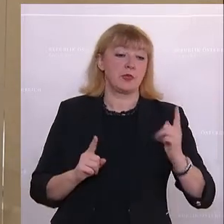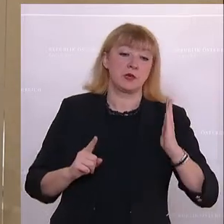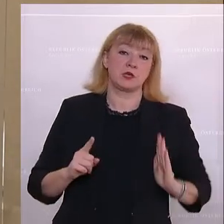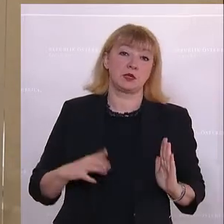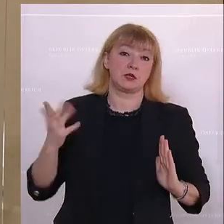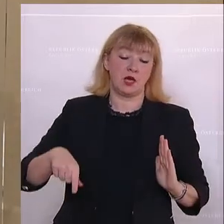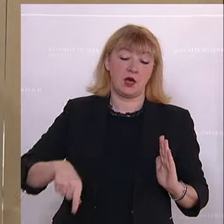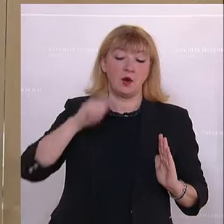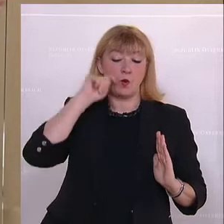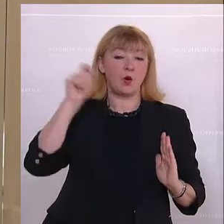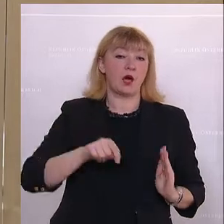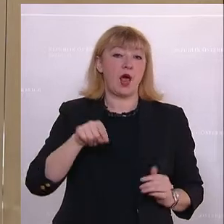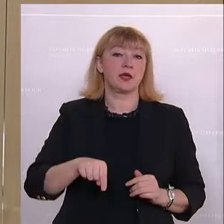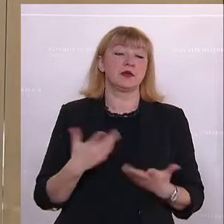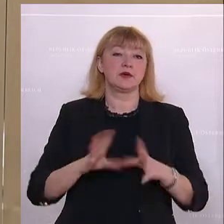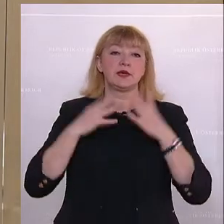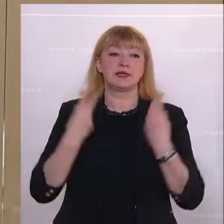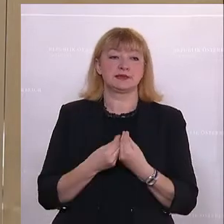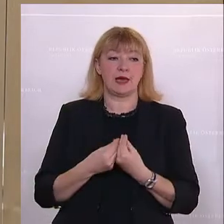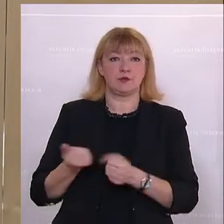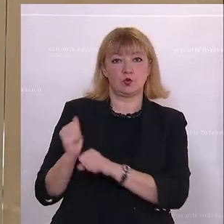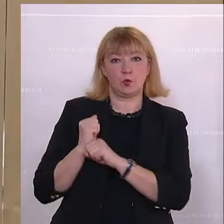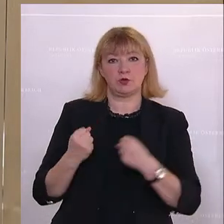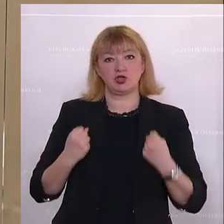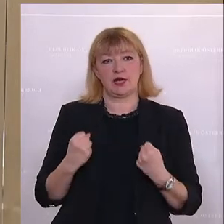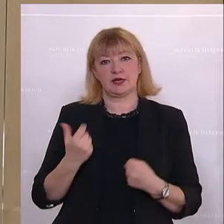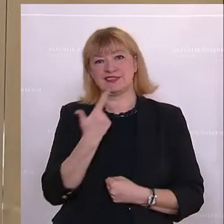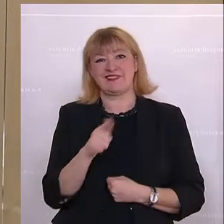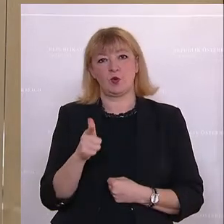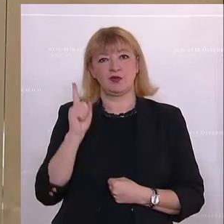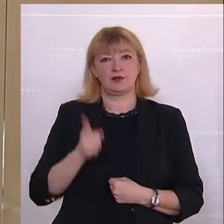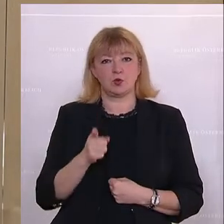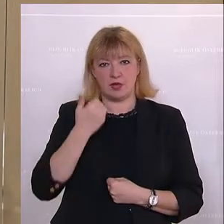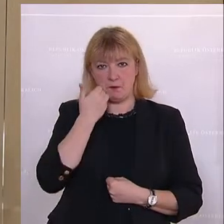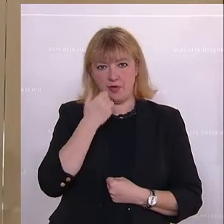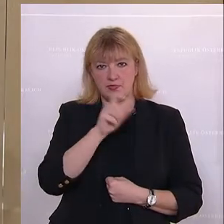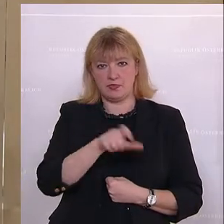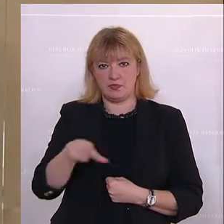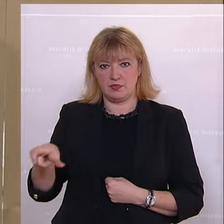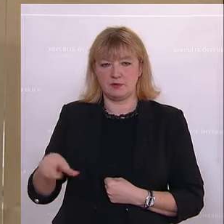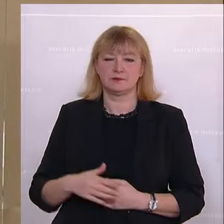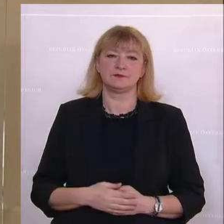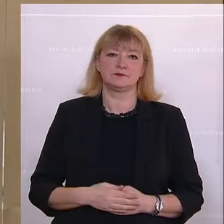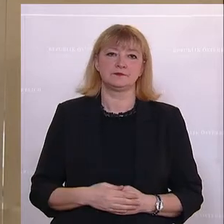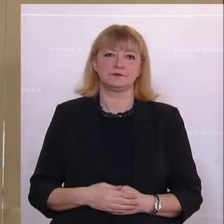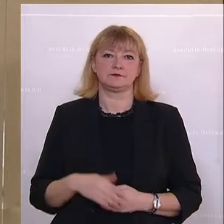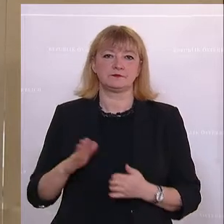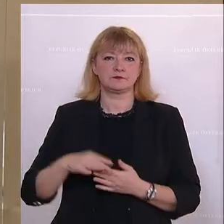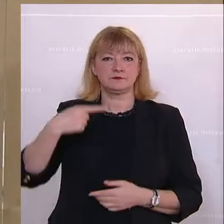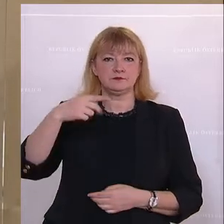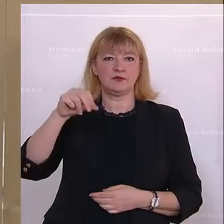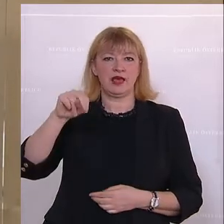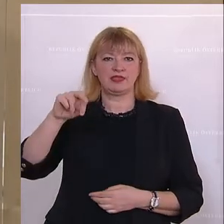die Ukraine mit einer gesamten Truppenstärke von 200.000 Mann. Und nach den Gesprächen, die in Genf,